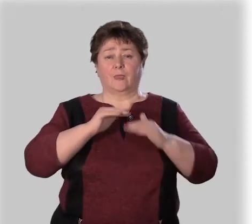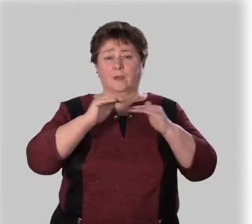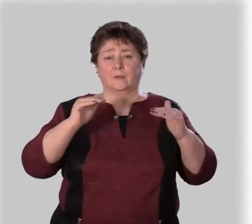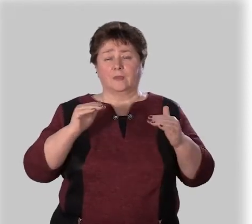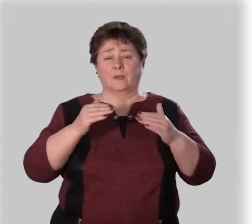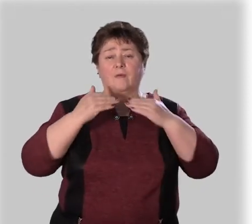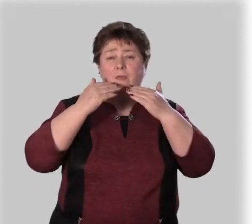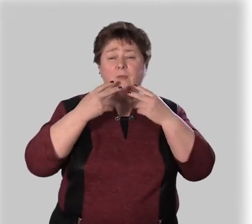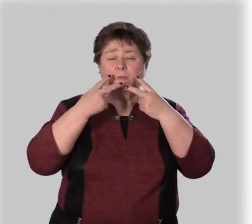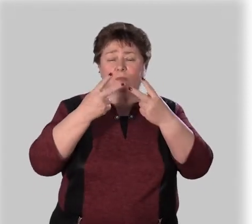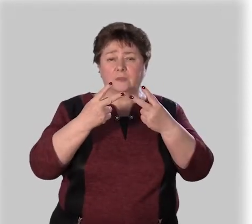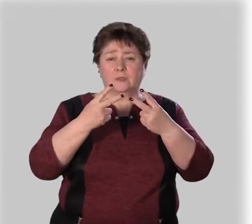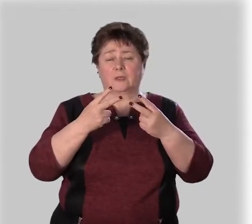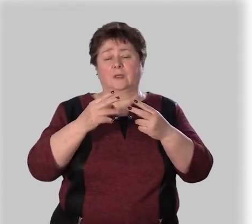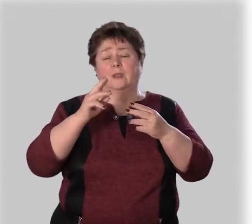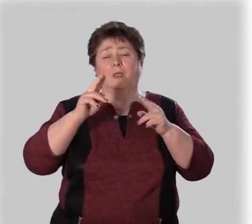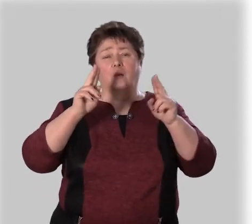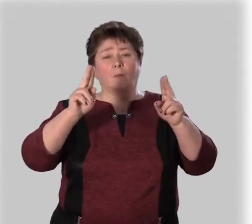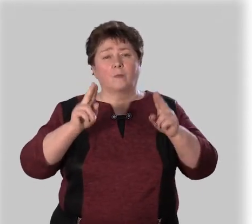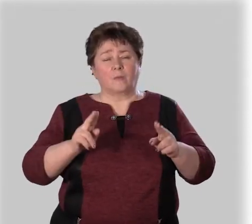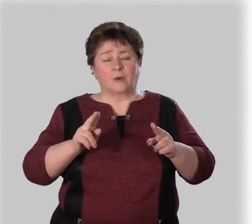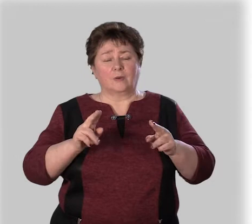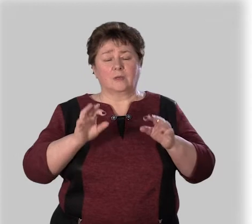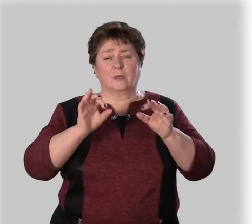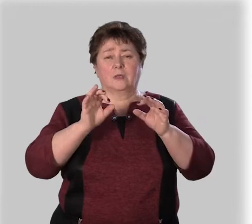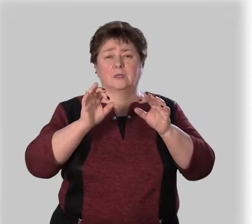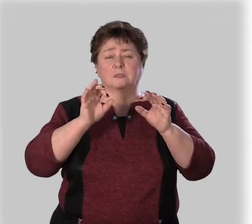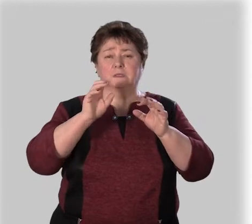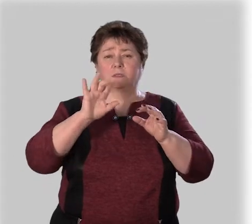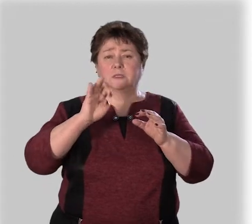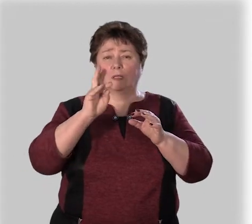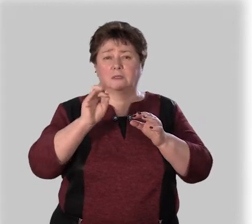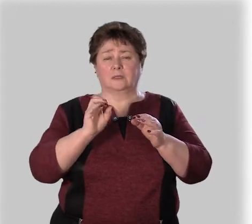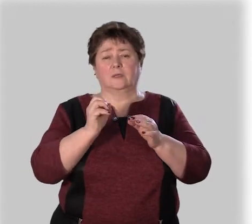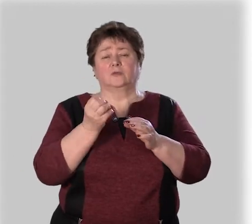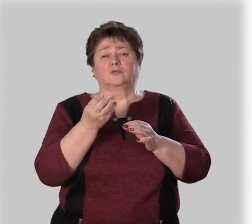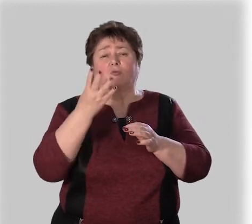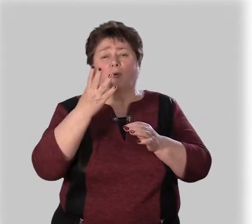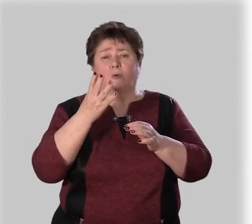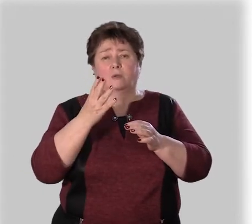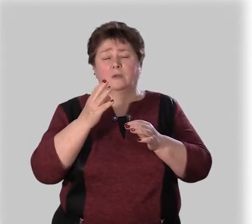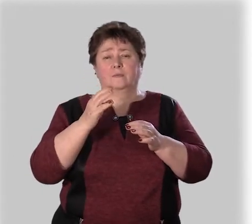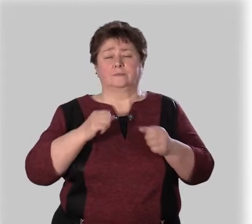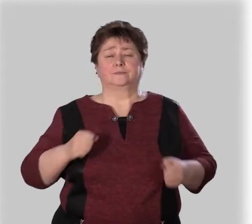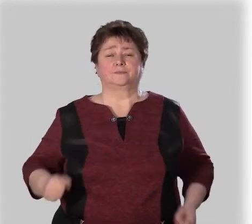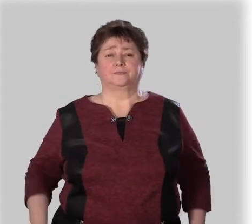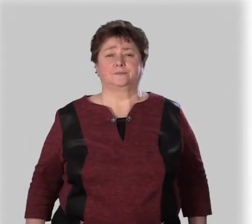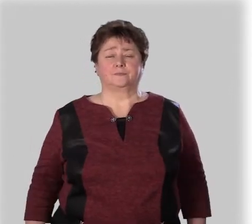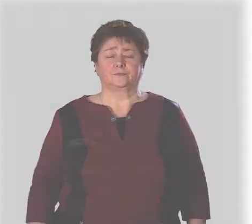Ребята, обратите внимание на правильное склонение местоимения «Сколько».